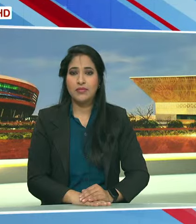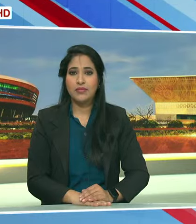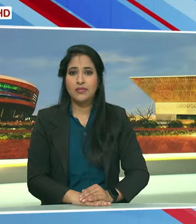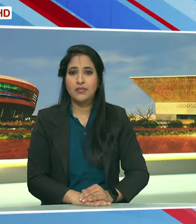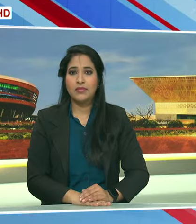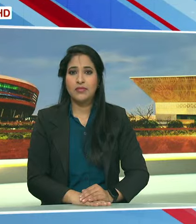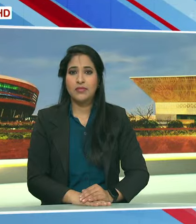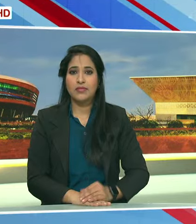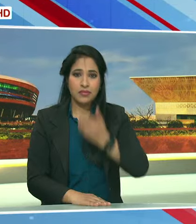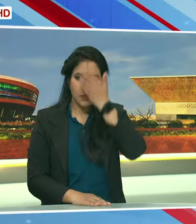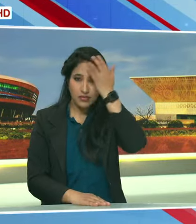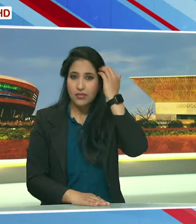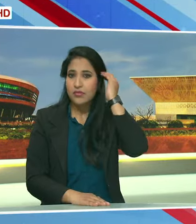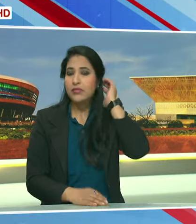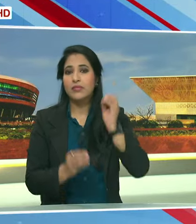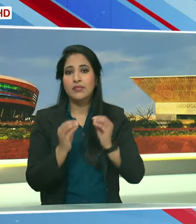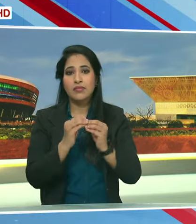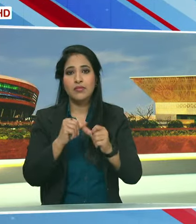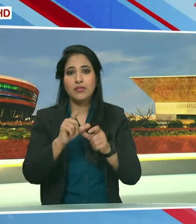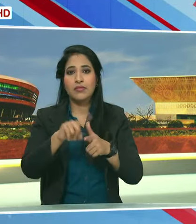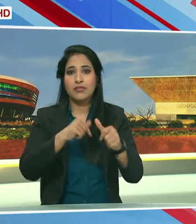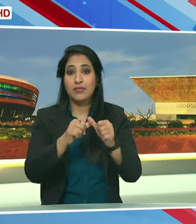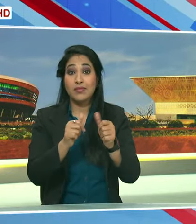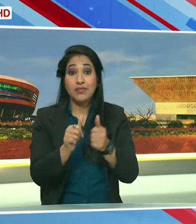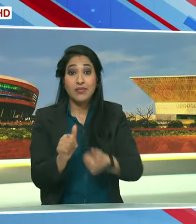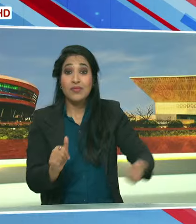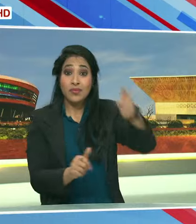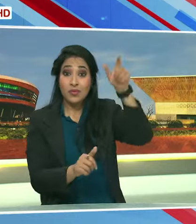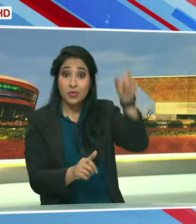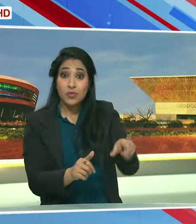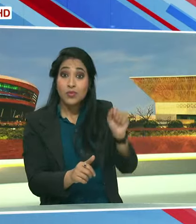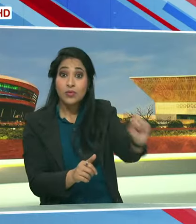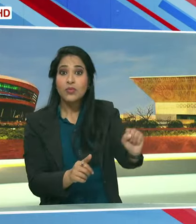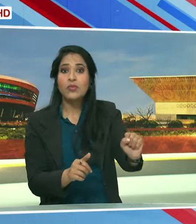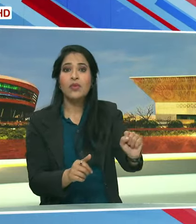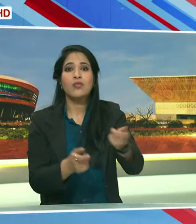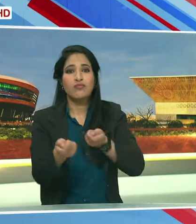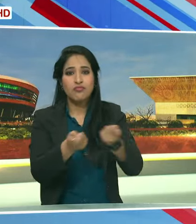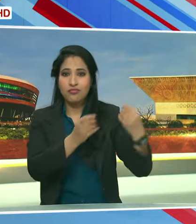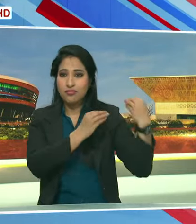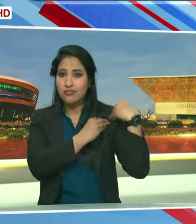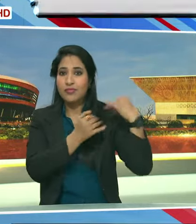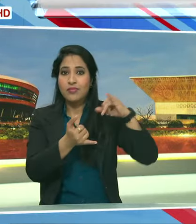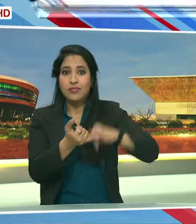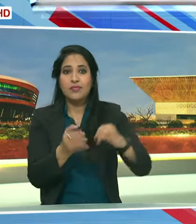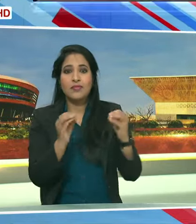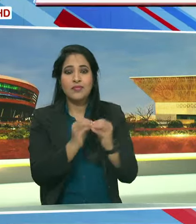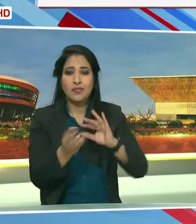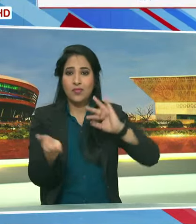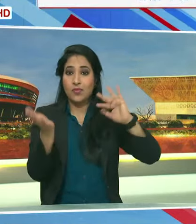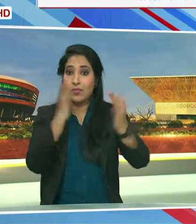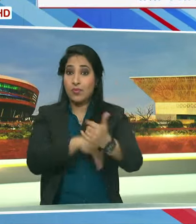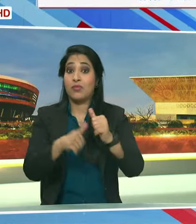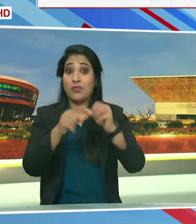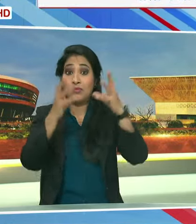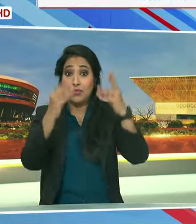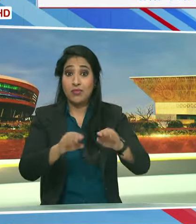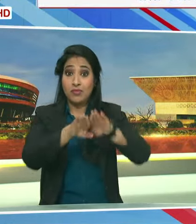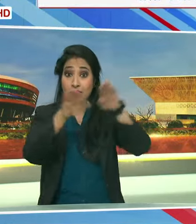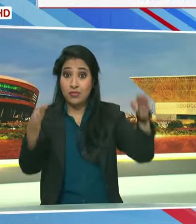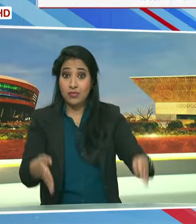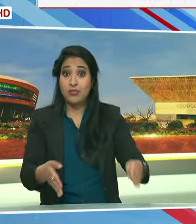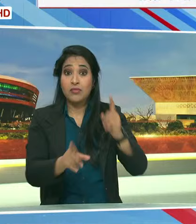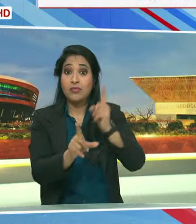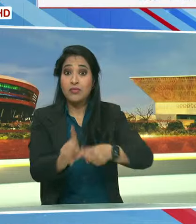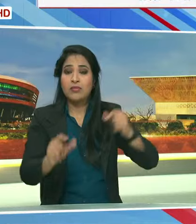बजाज फिंसर्व के अध्यक्ष और प्रभंद निदेशक संजीव बजाज ने विश्व आर्थिक मंच की